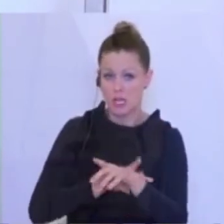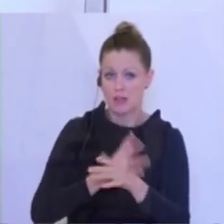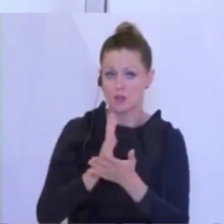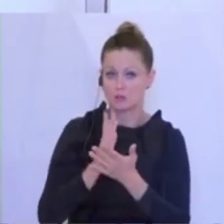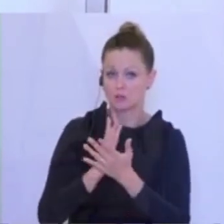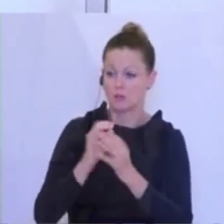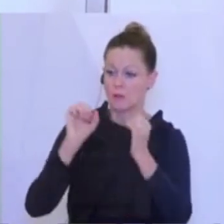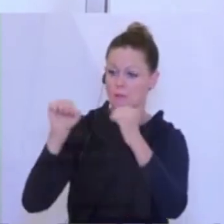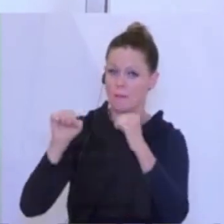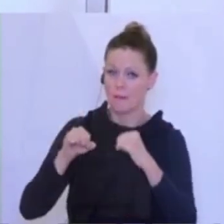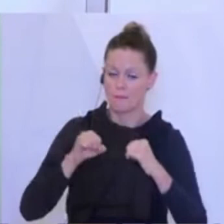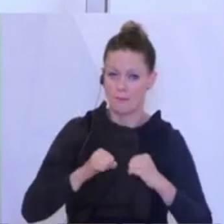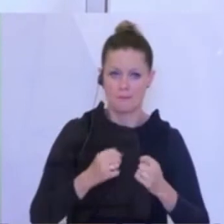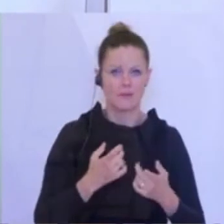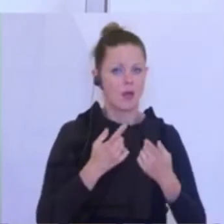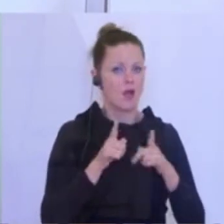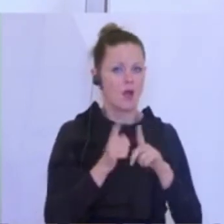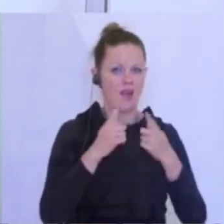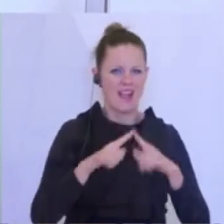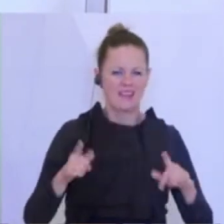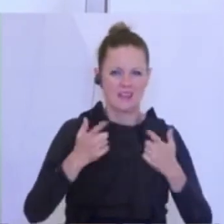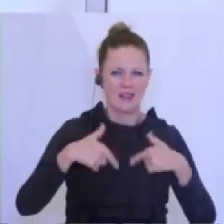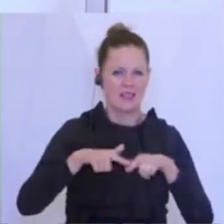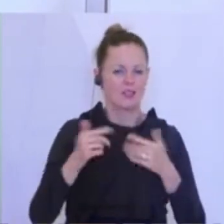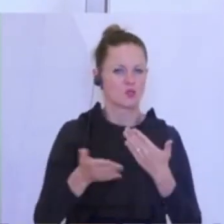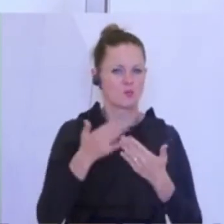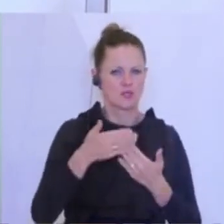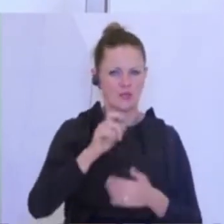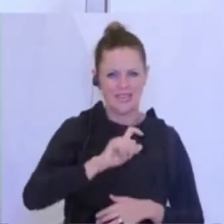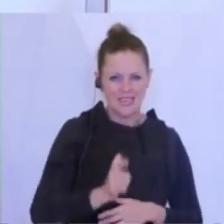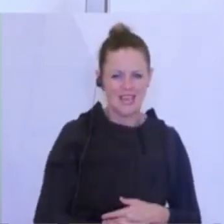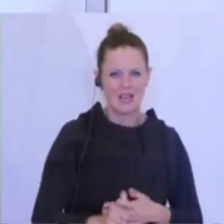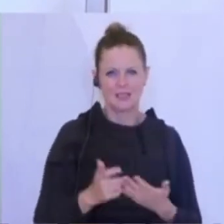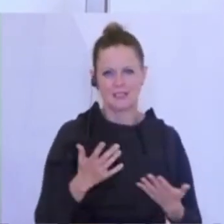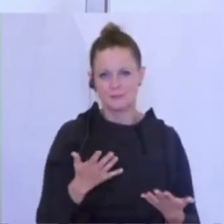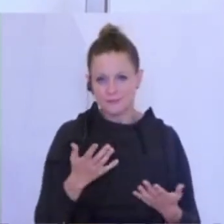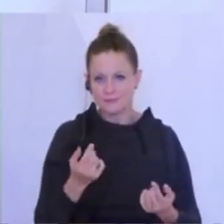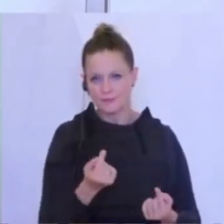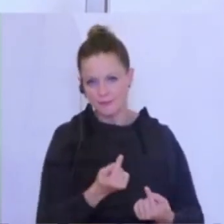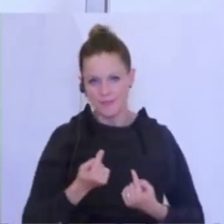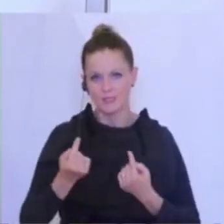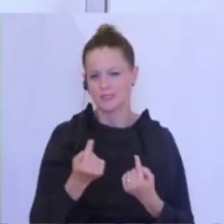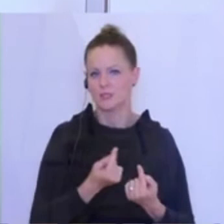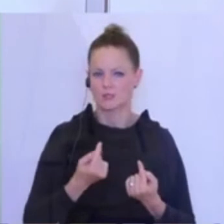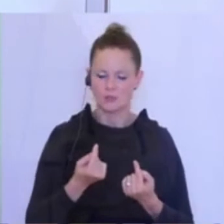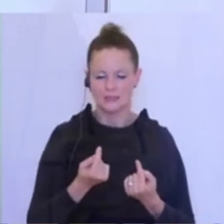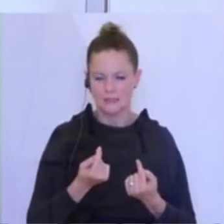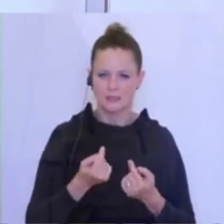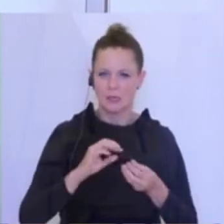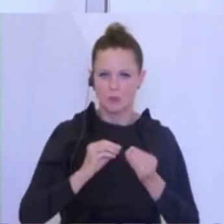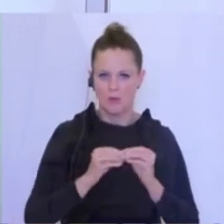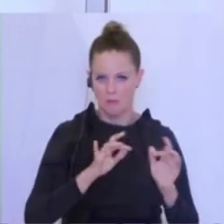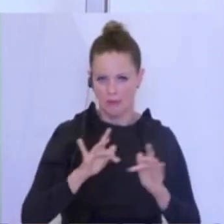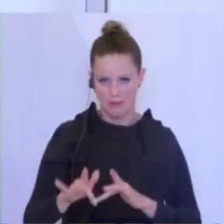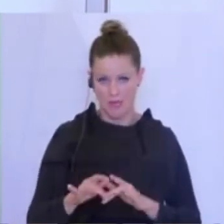Und was andere Länder betrifft, wie zum Beispiel Italien, da ist die Situation natürlich eine problematische.